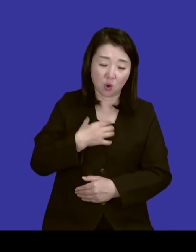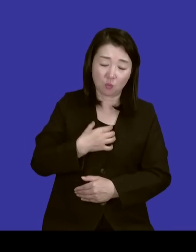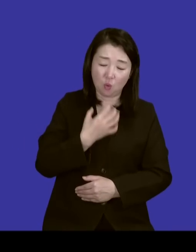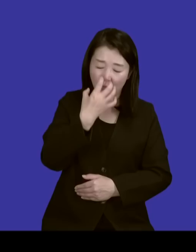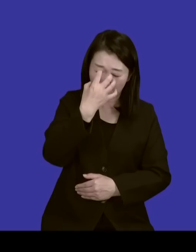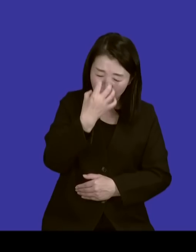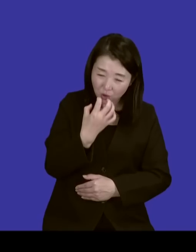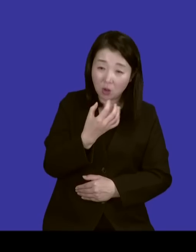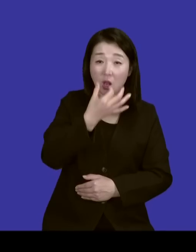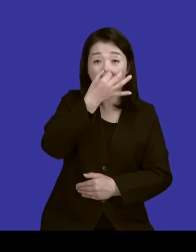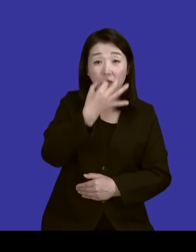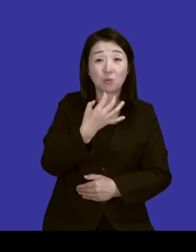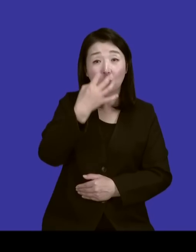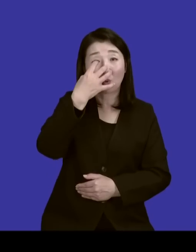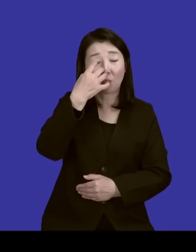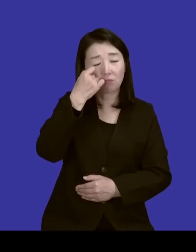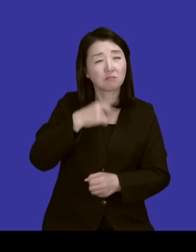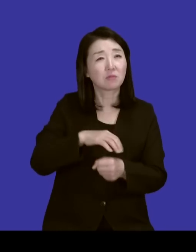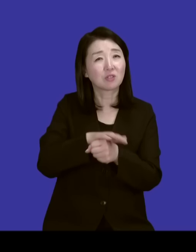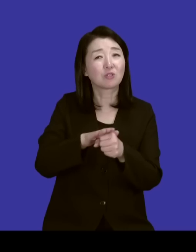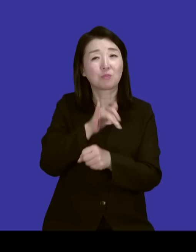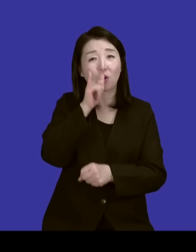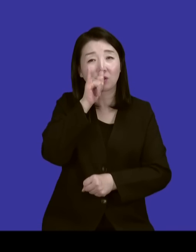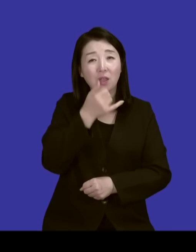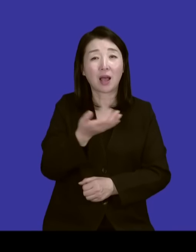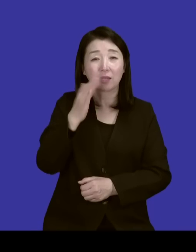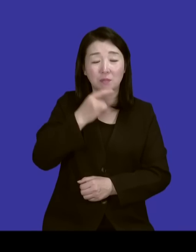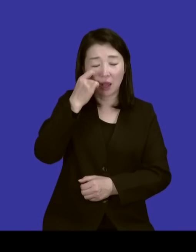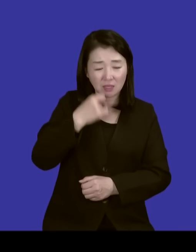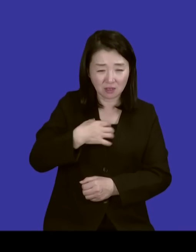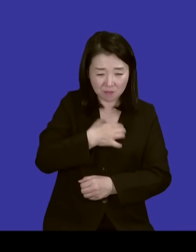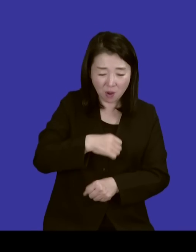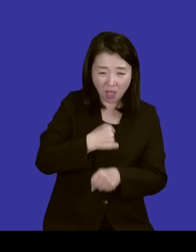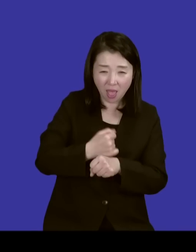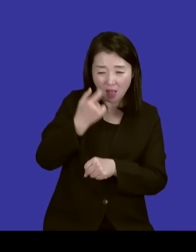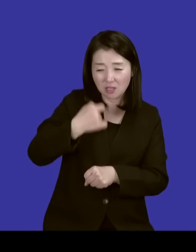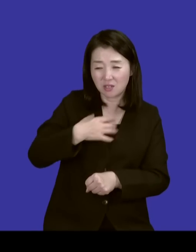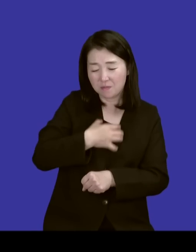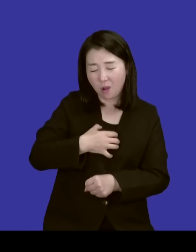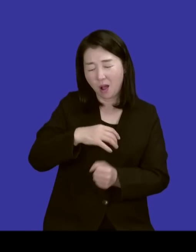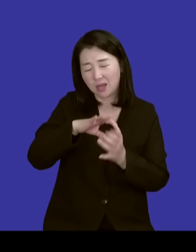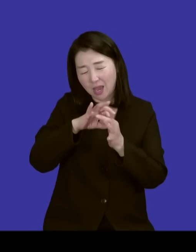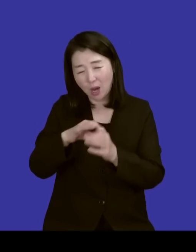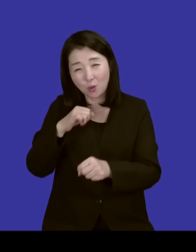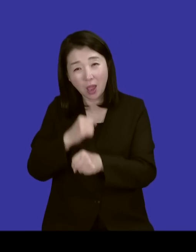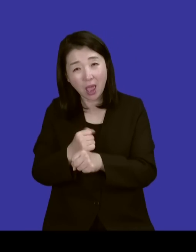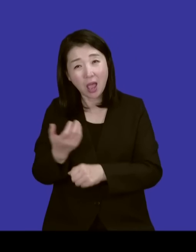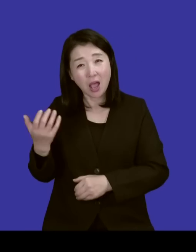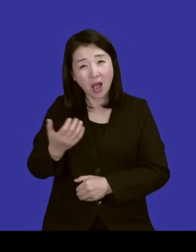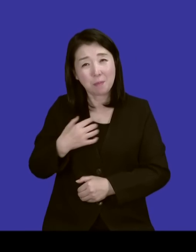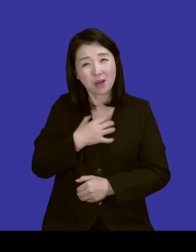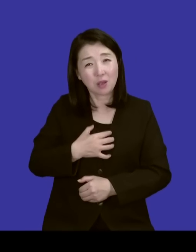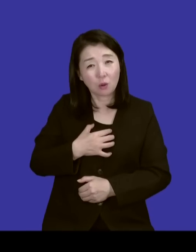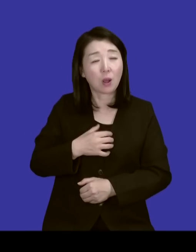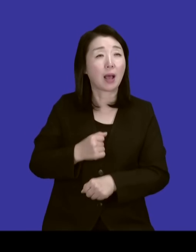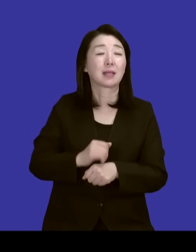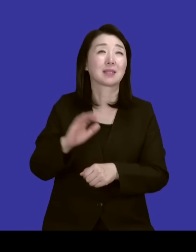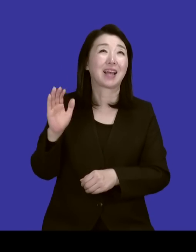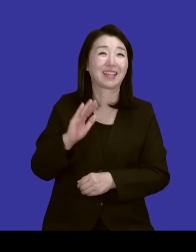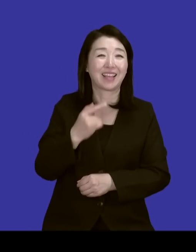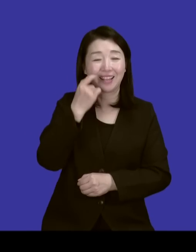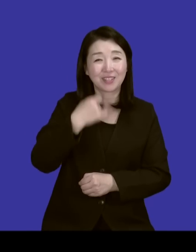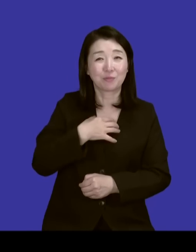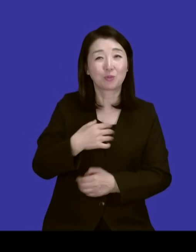힘들고 슬픕니다. 그렇지만 슬프다고 슬퍼하고 아파하고 괴로워하고 이러지는 않아요. 슬퍼도